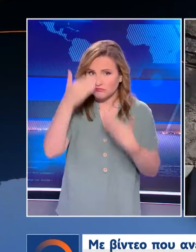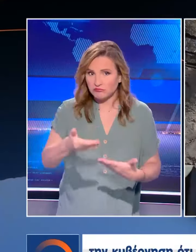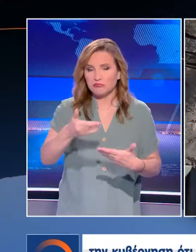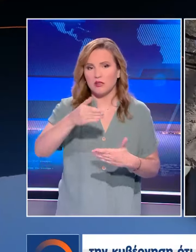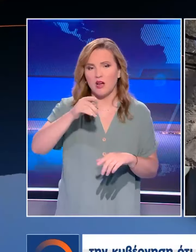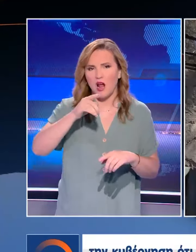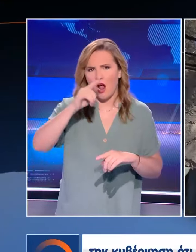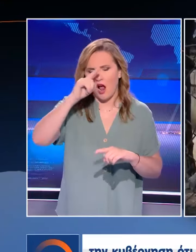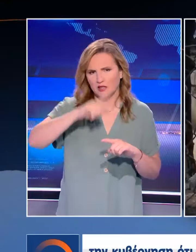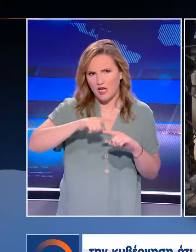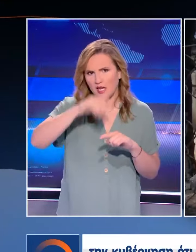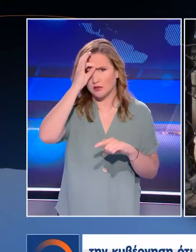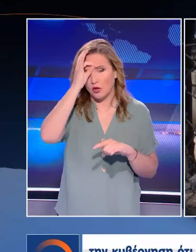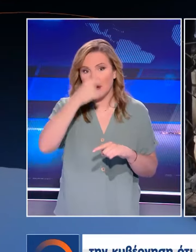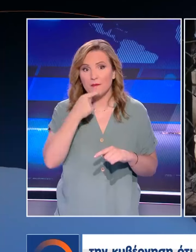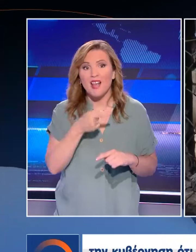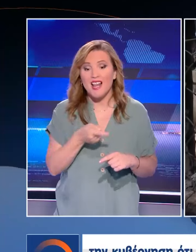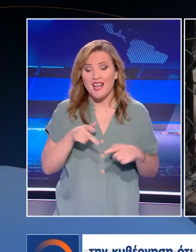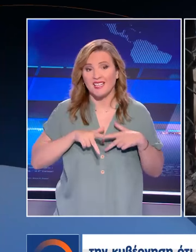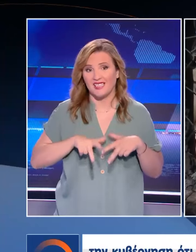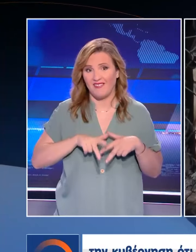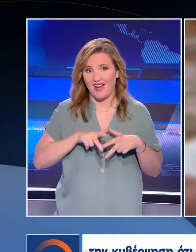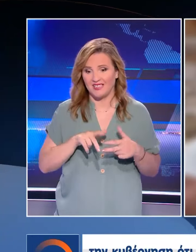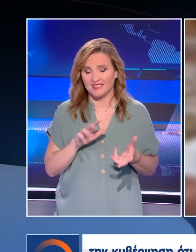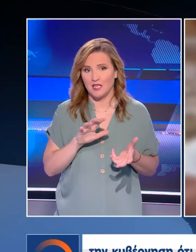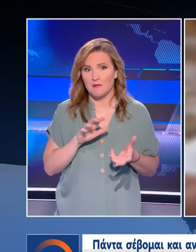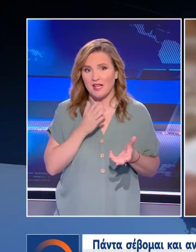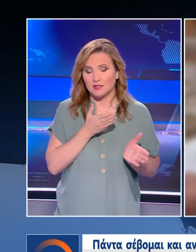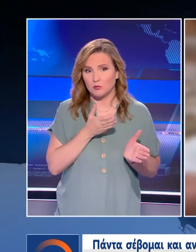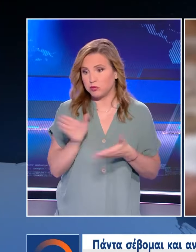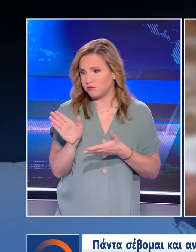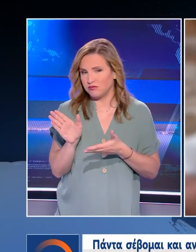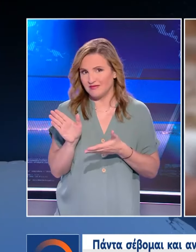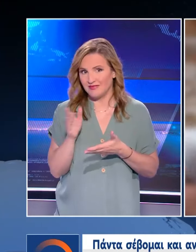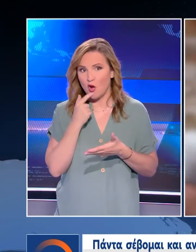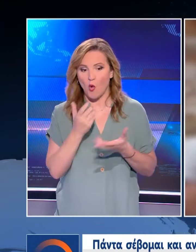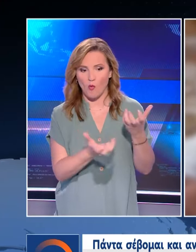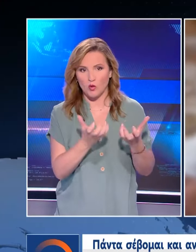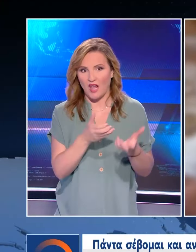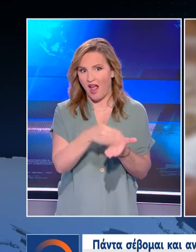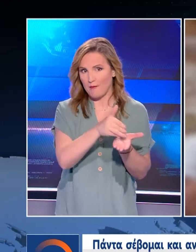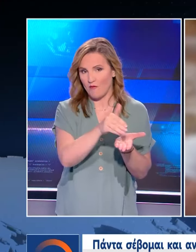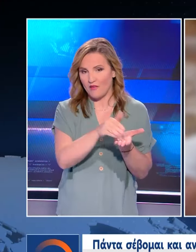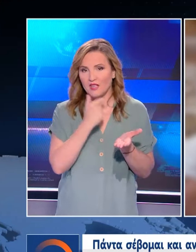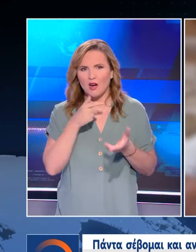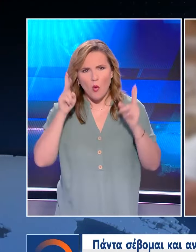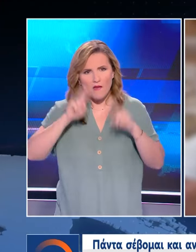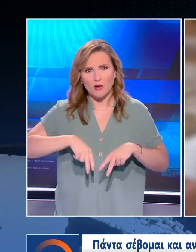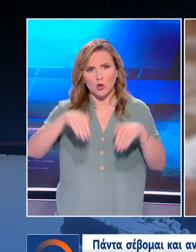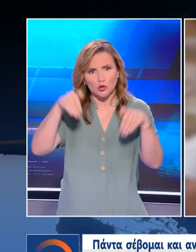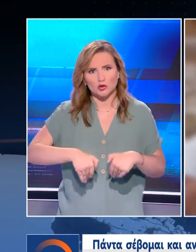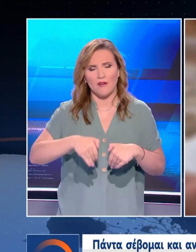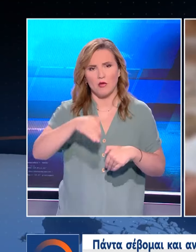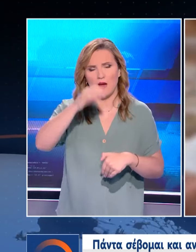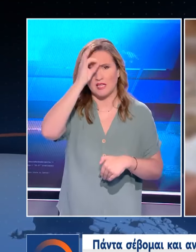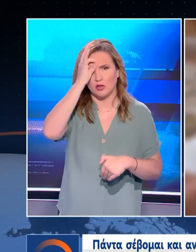κατηγορεί την κυβέρνηση ότι επιχείρηει να αλλάξει την αντζέντα από τις πυρκαγιές. Πάντα σέβομαι και αναγνωρίζω τα σώματα ασφαλείας,